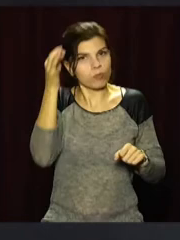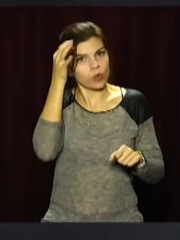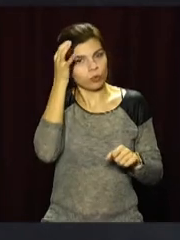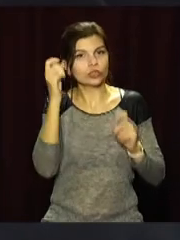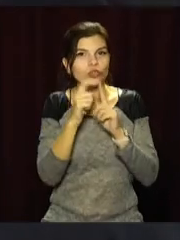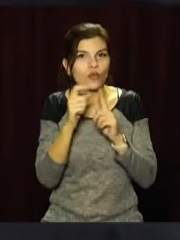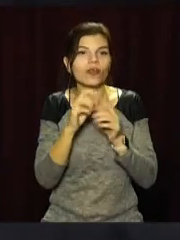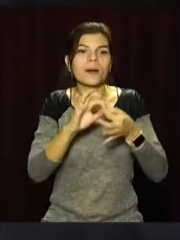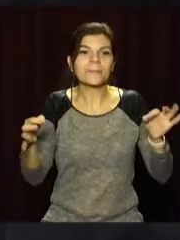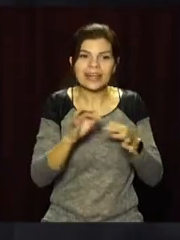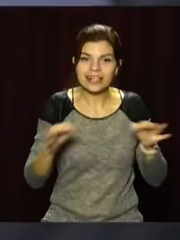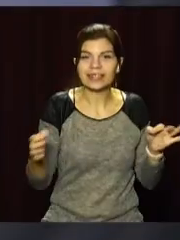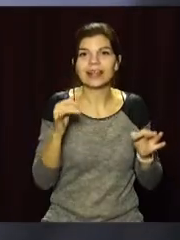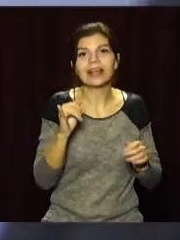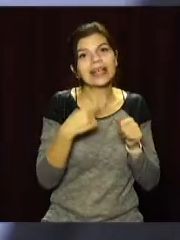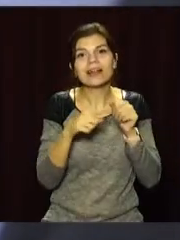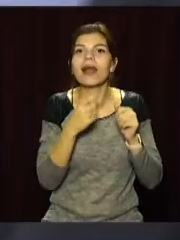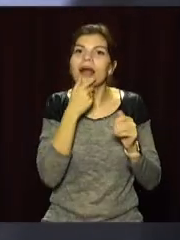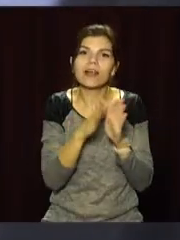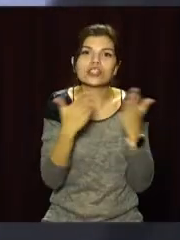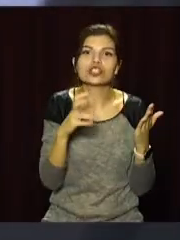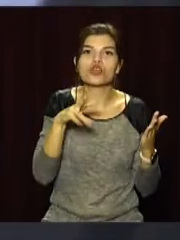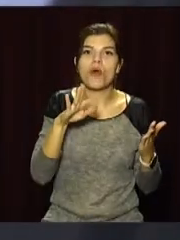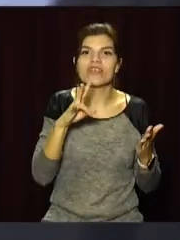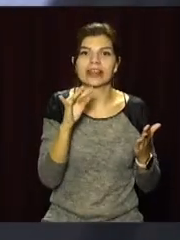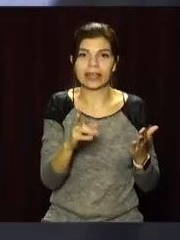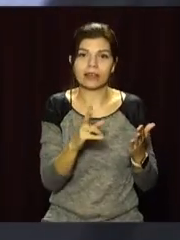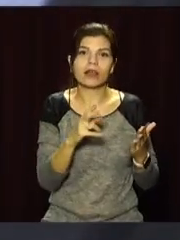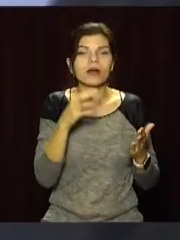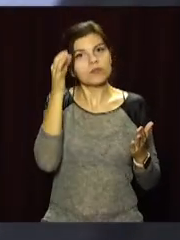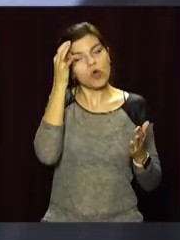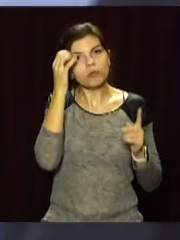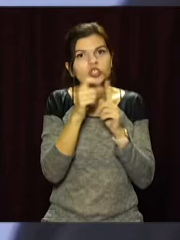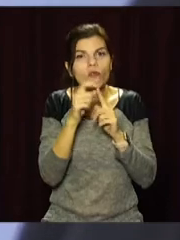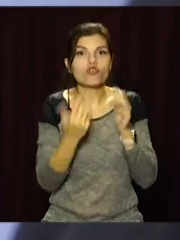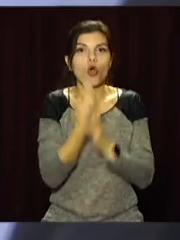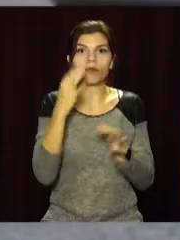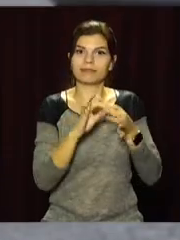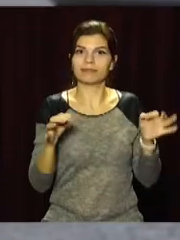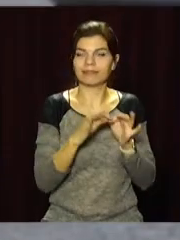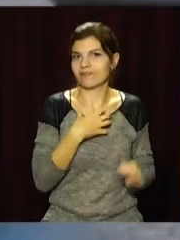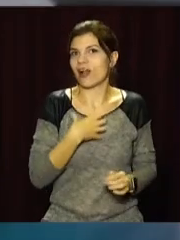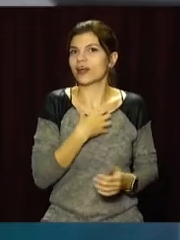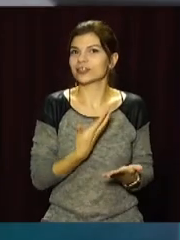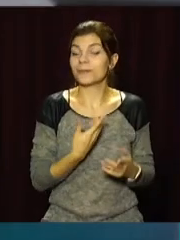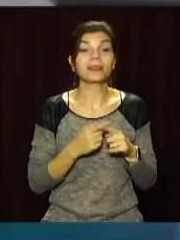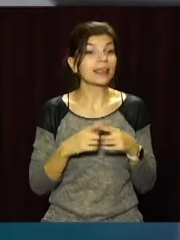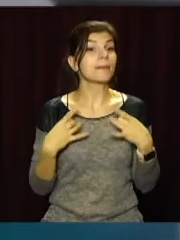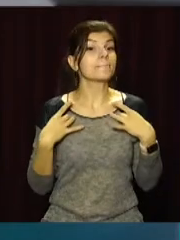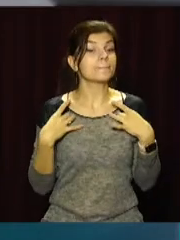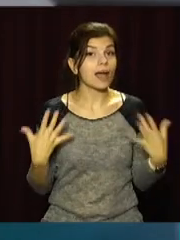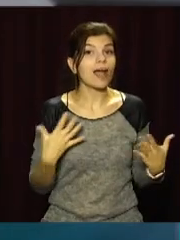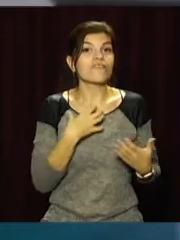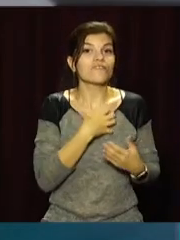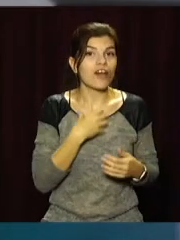приказки та прислів'я або зазирнути у словник, аби поповнити власномовну скарбничку новими перлами. Це святи дуже важливі